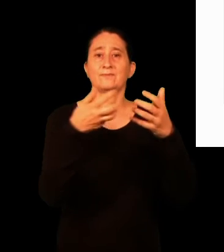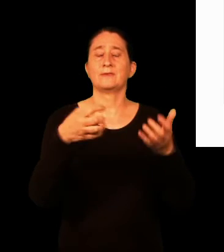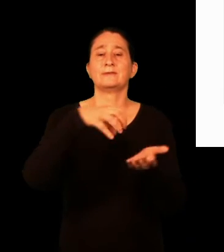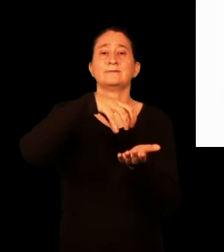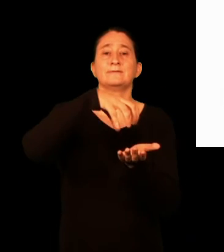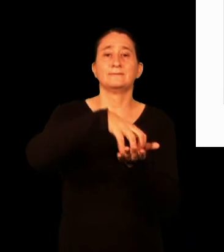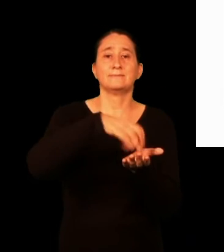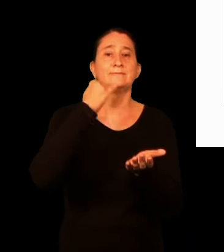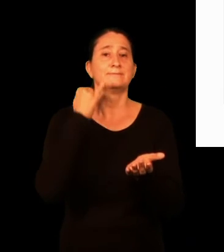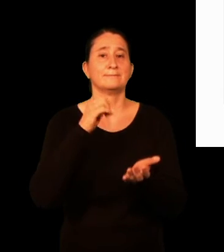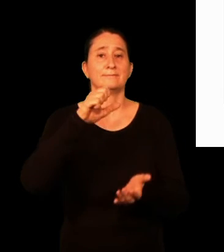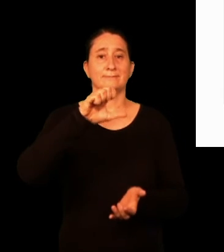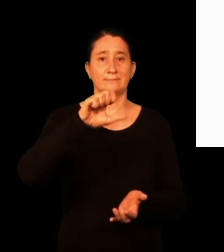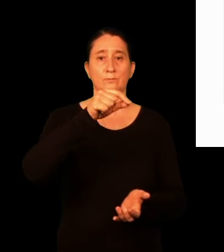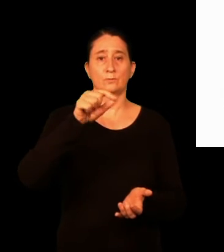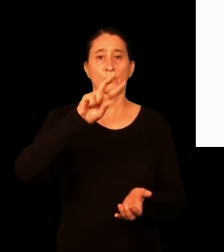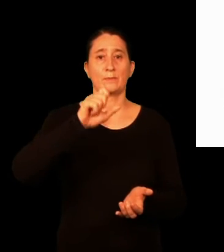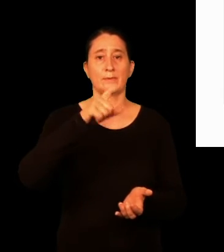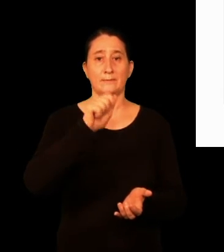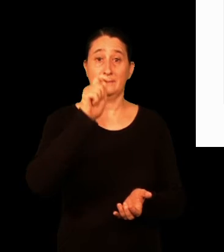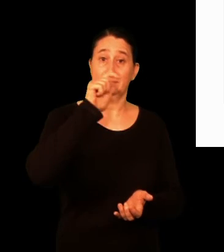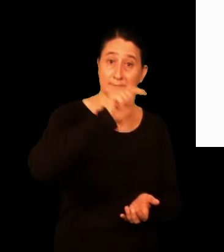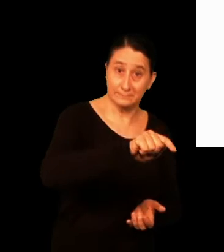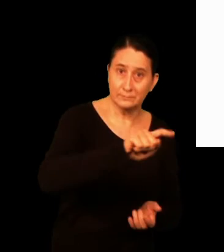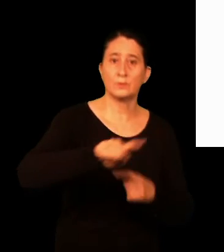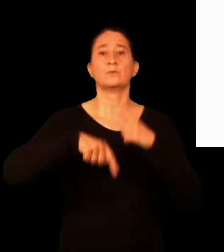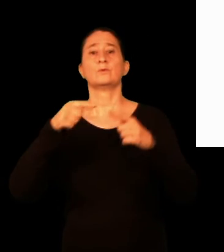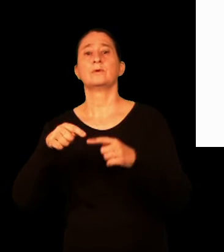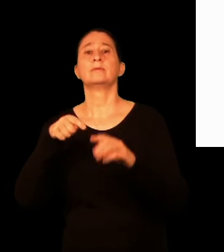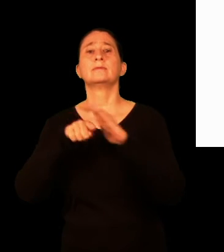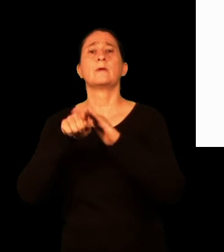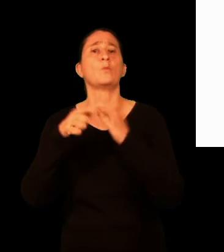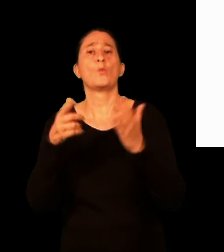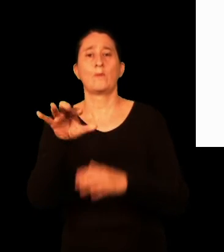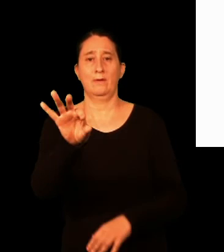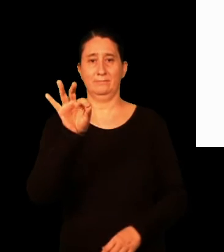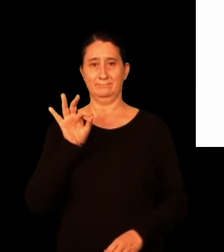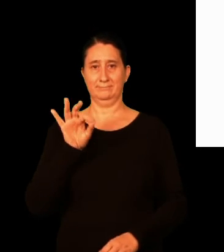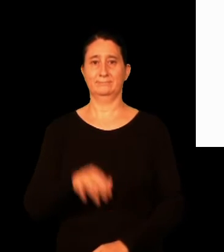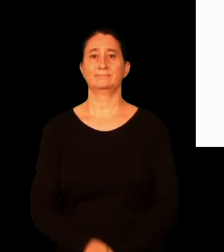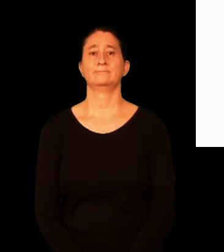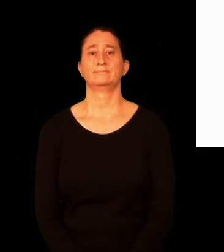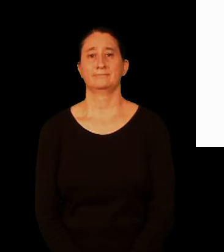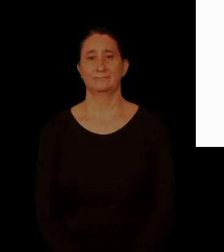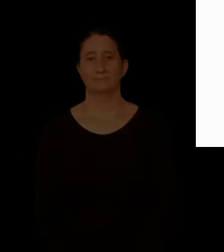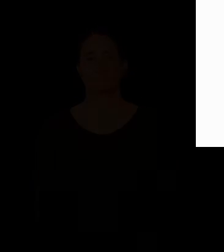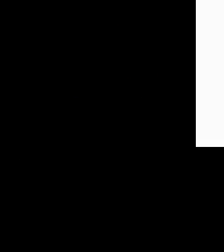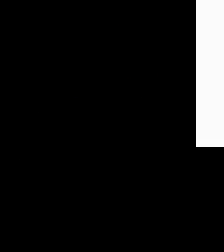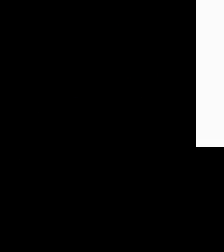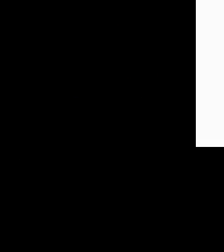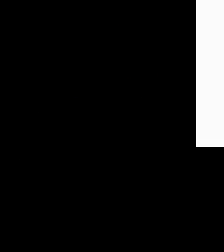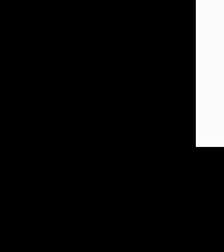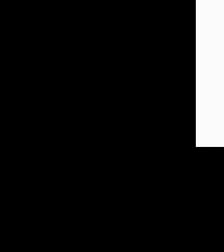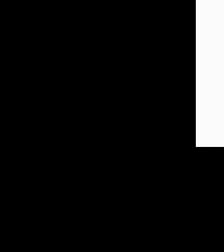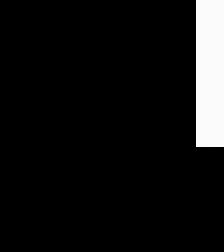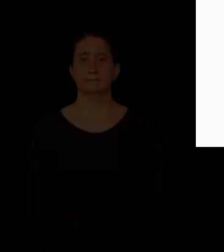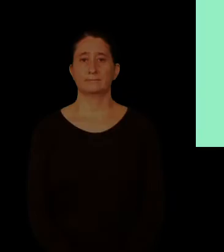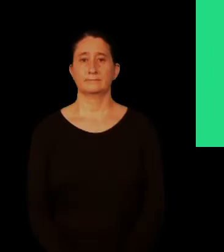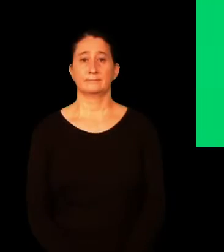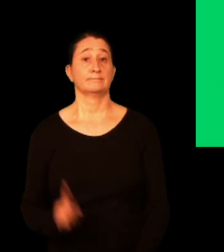sartzaitez, sakatu egoitza elektronikoa eudala, eta aukeratu egin beharreko izapidea.